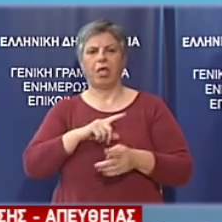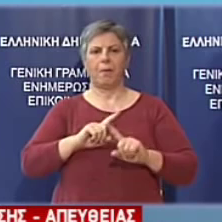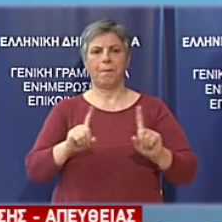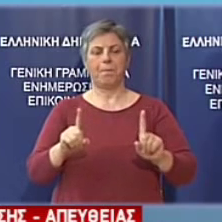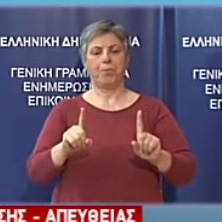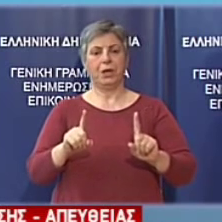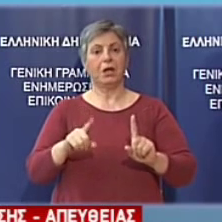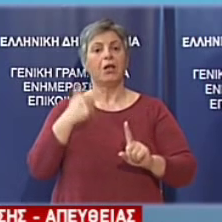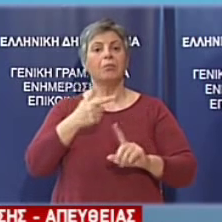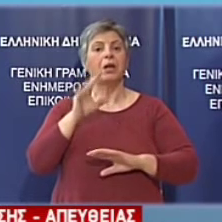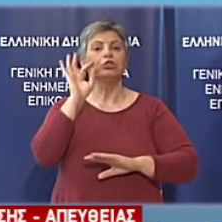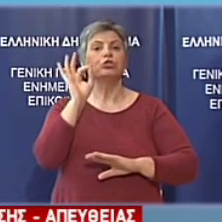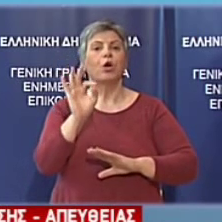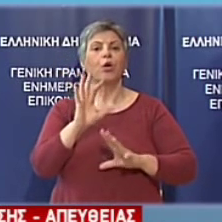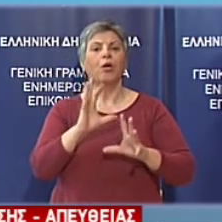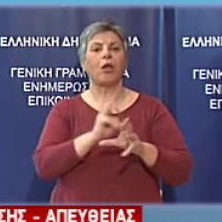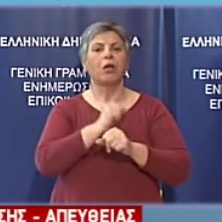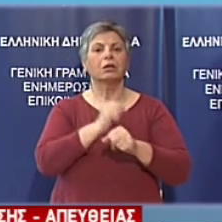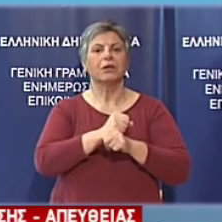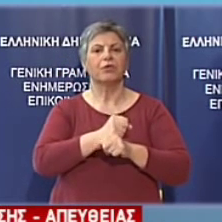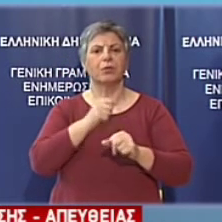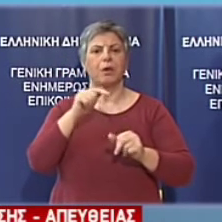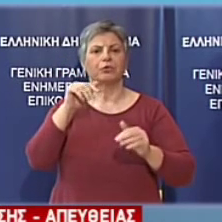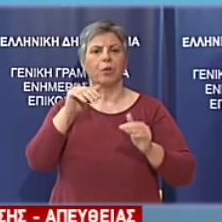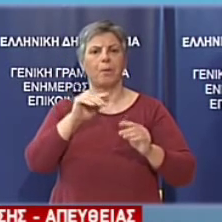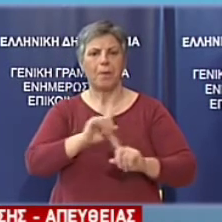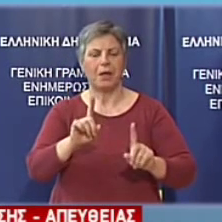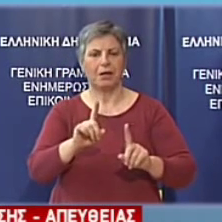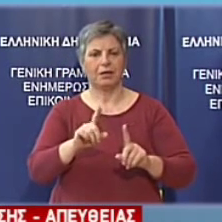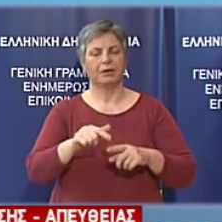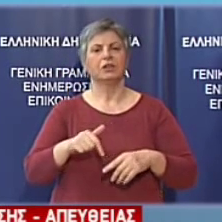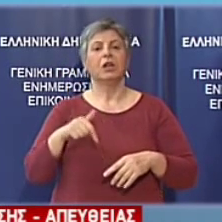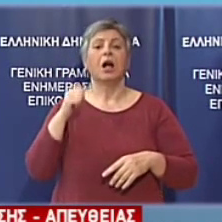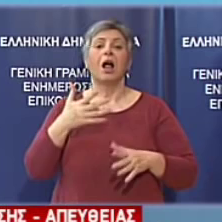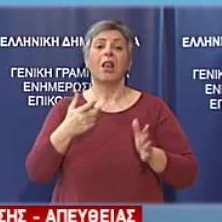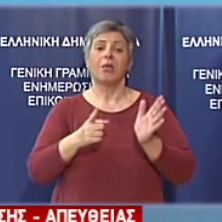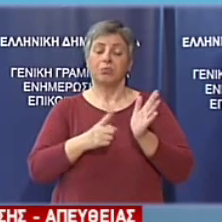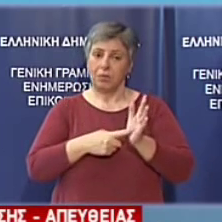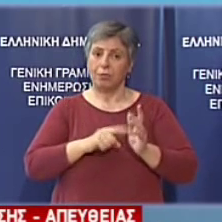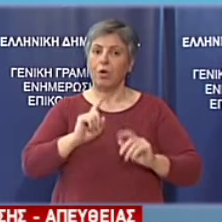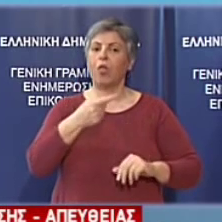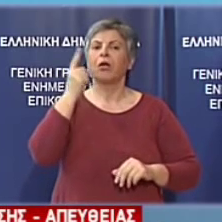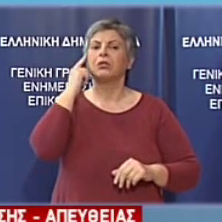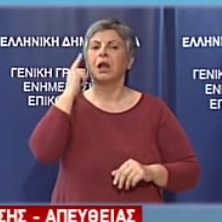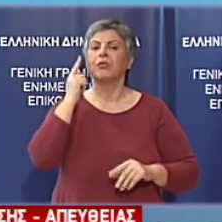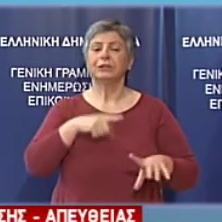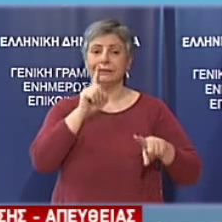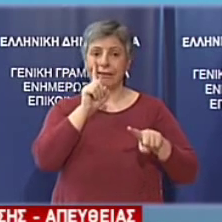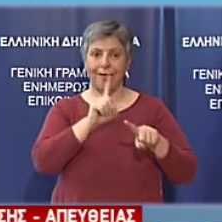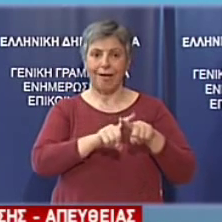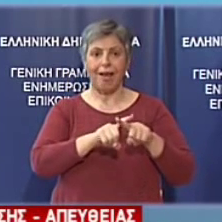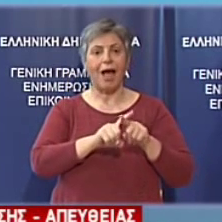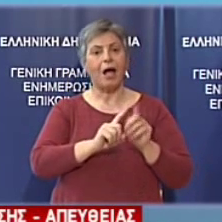όμως φωνές που αμφισβητούν όχι απλώς την τήρηση της συμφωνίας από την πλευρά της Ελλάδας αλλά και την ίδια τη